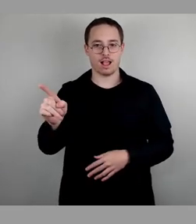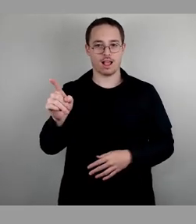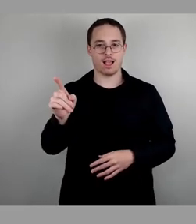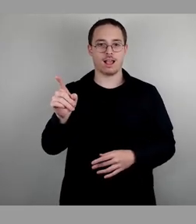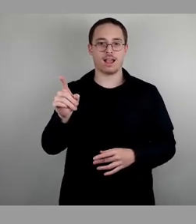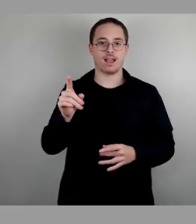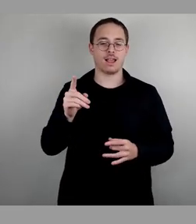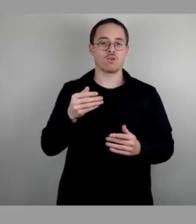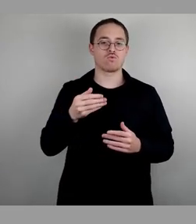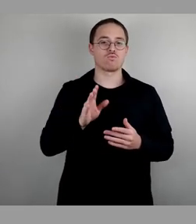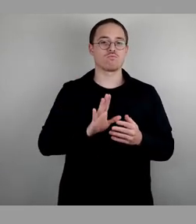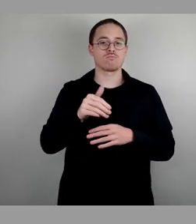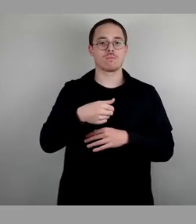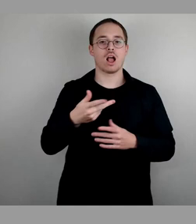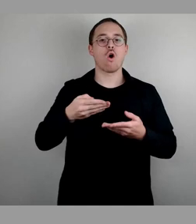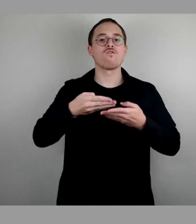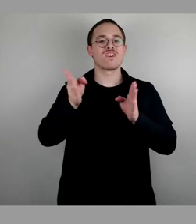Wer kann hier dem Ausschussbericht zustimmen?